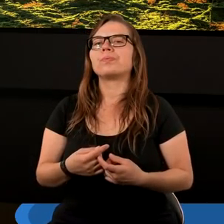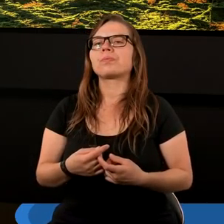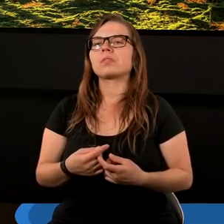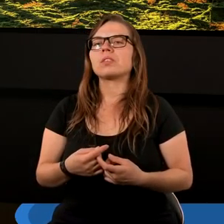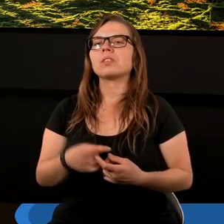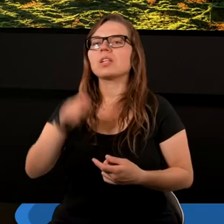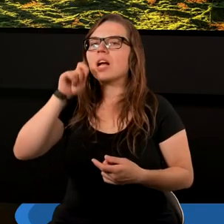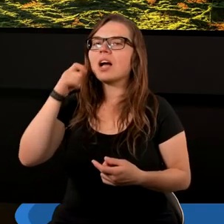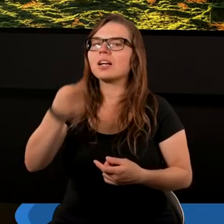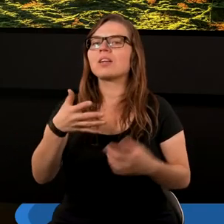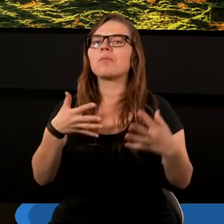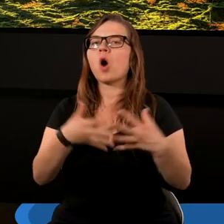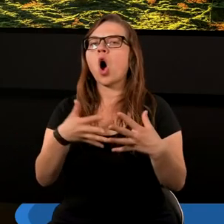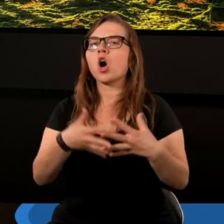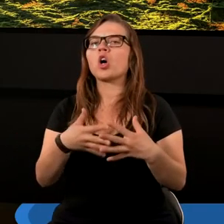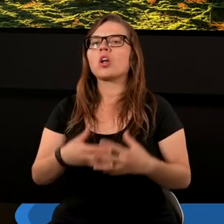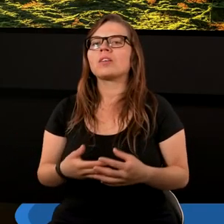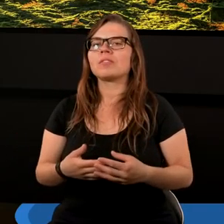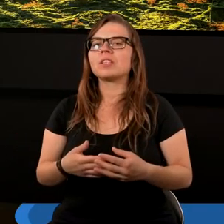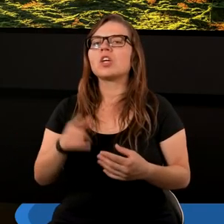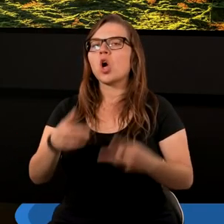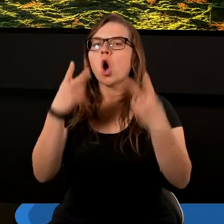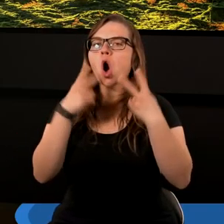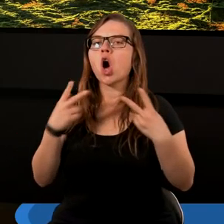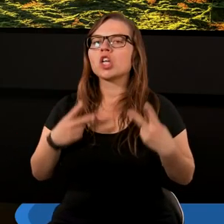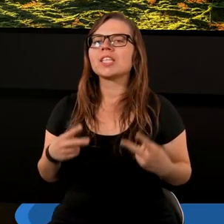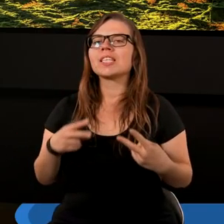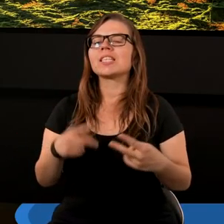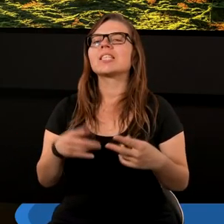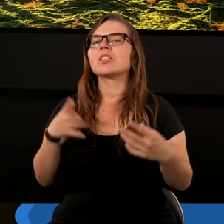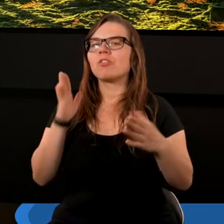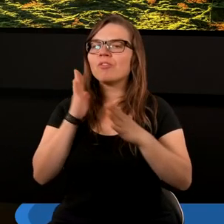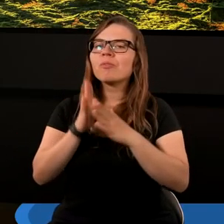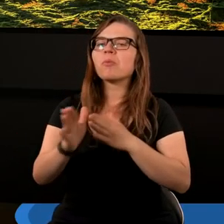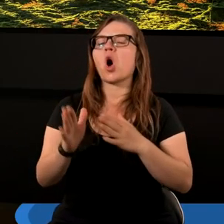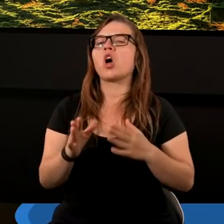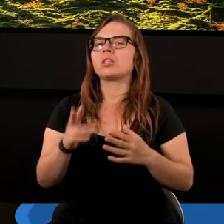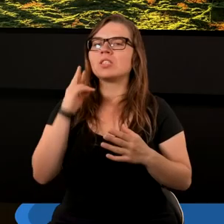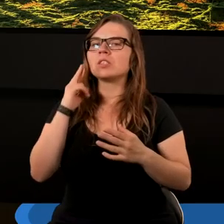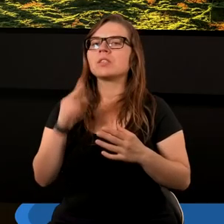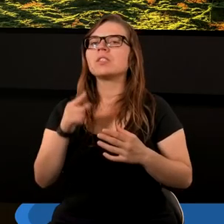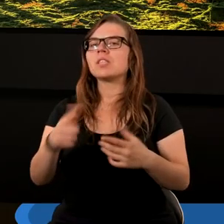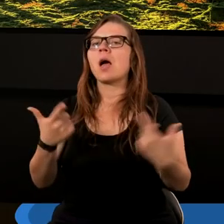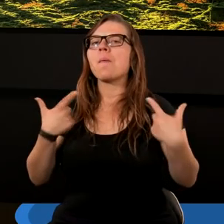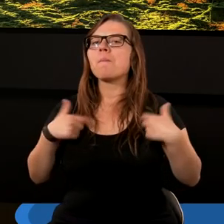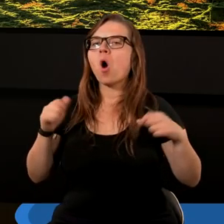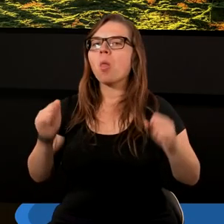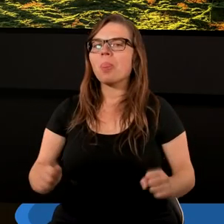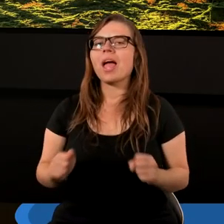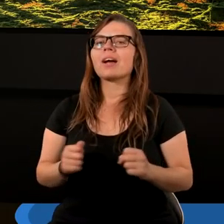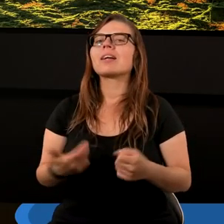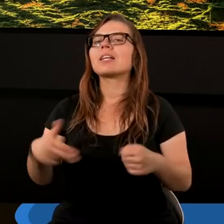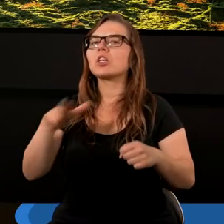nazwanie wprost, czy odczytanie wprost potęgi,